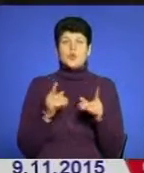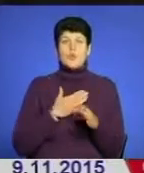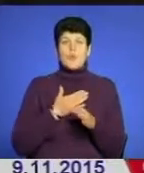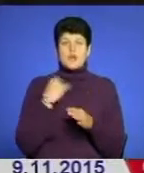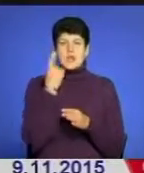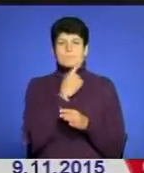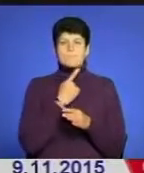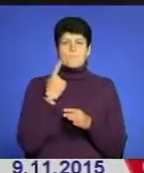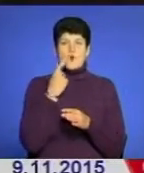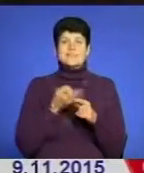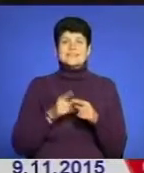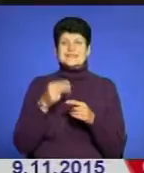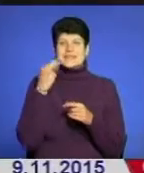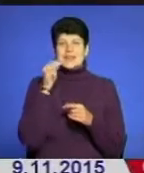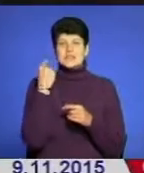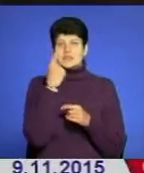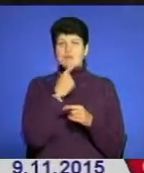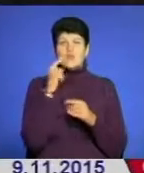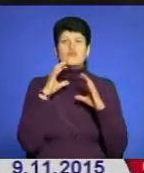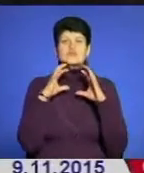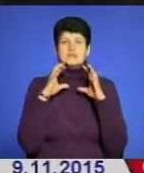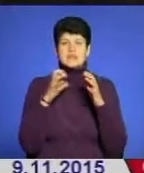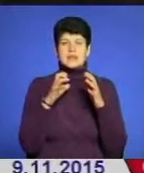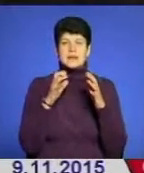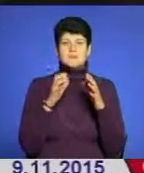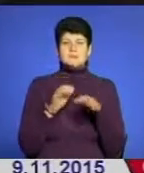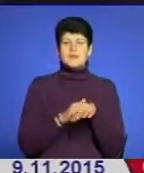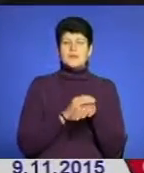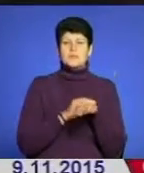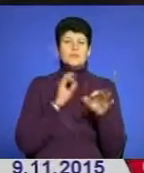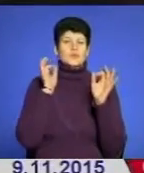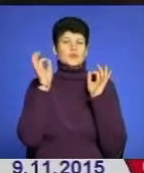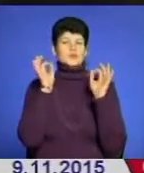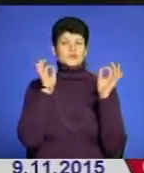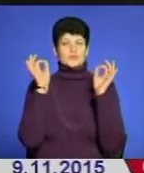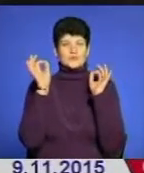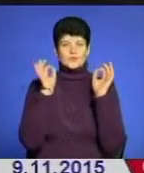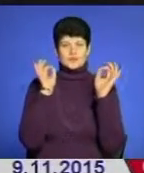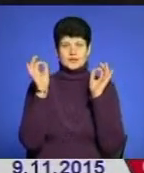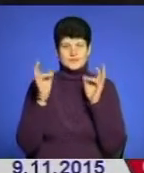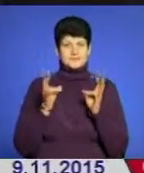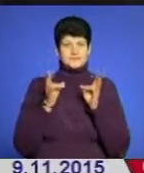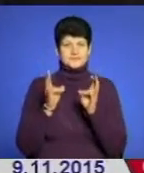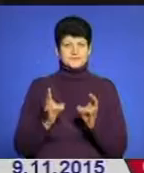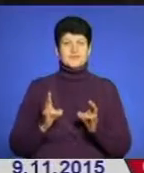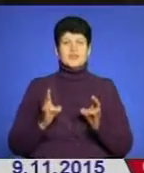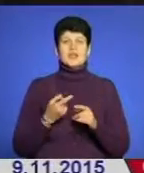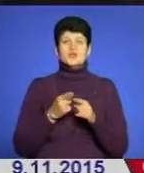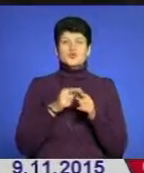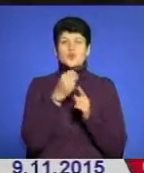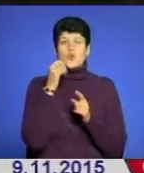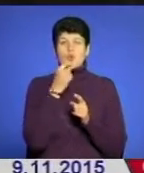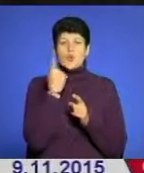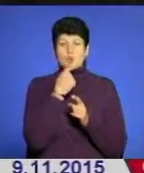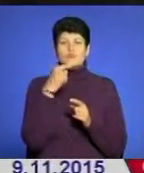мова – це найкраща мова у світі, вона милозвучена, і що цю мову знають не лише